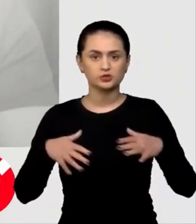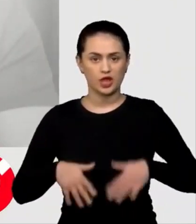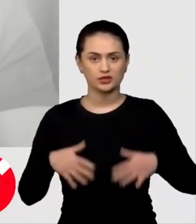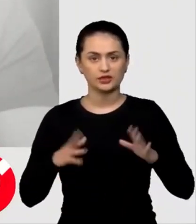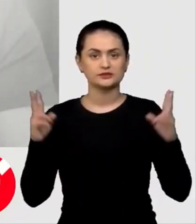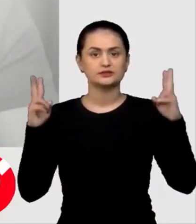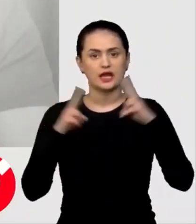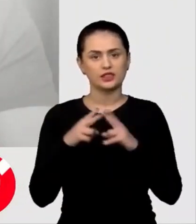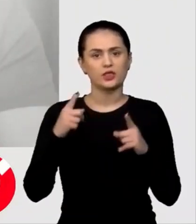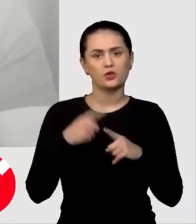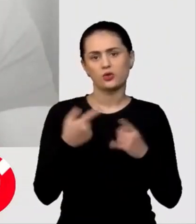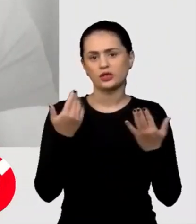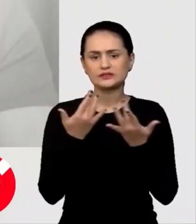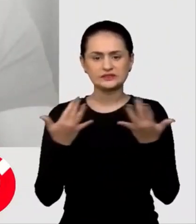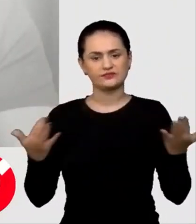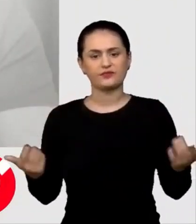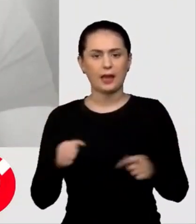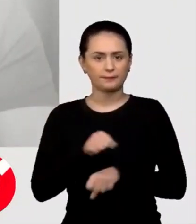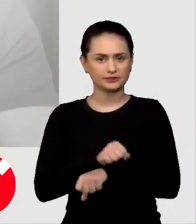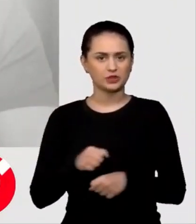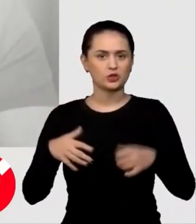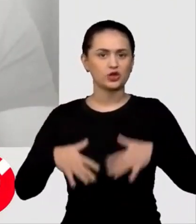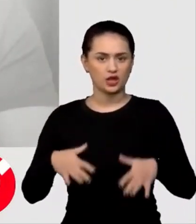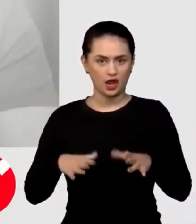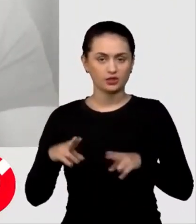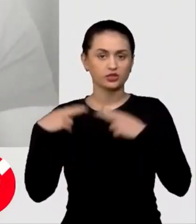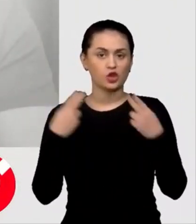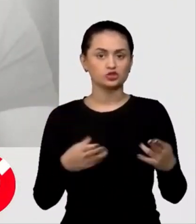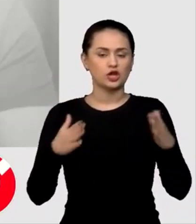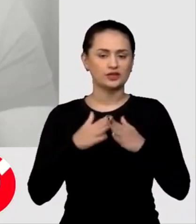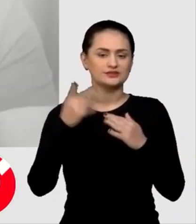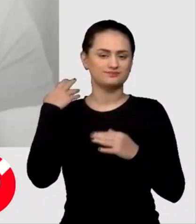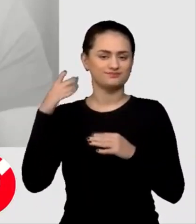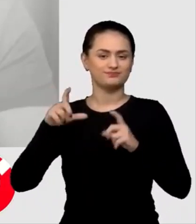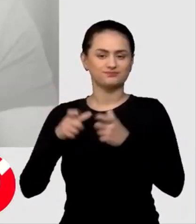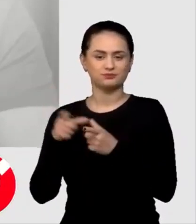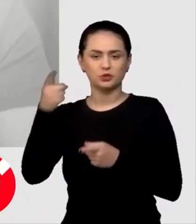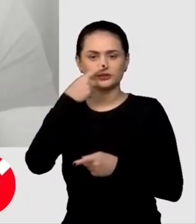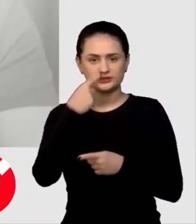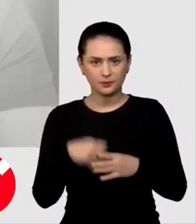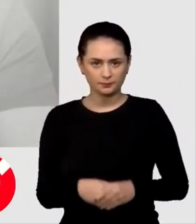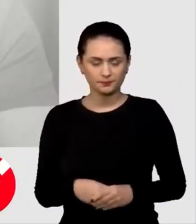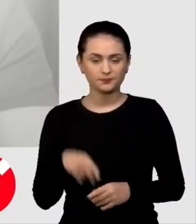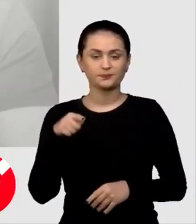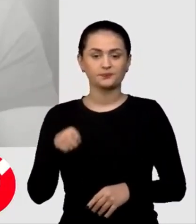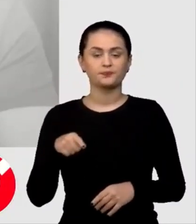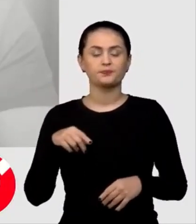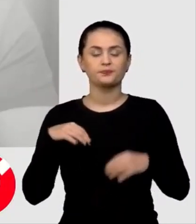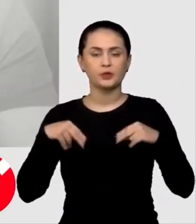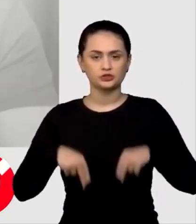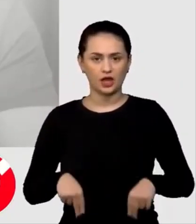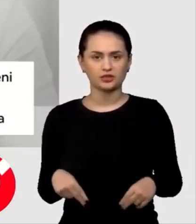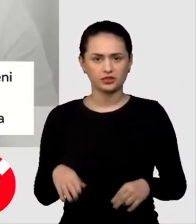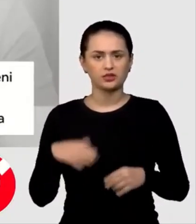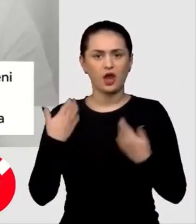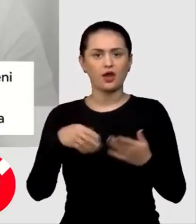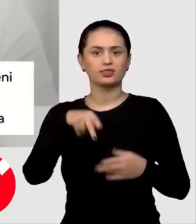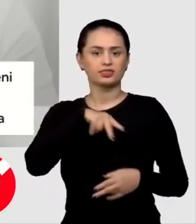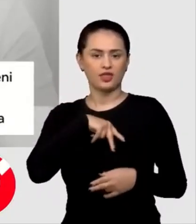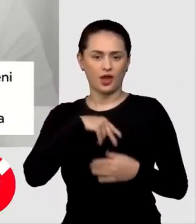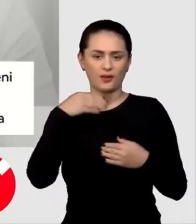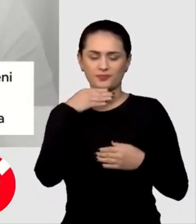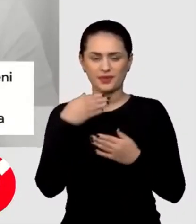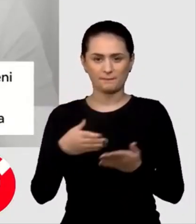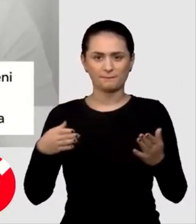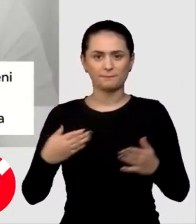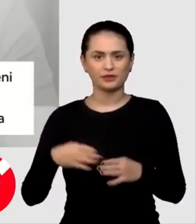Președintele ucrainean Volodymyr Zelensky s-a întâlnit cu o parte dintre prizionierii ucrainei din tor și acasă din captivitatea rusă. Liderul de la Kiev i-a